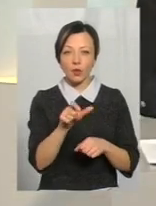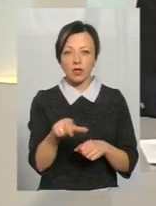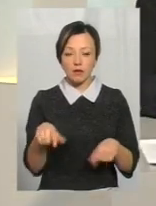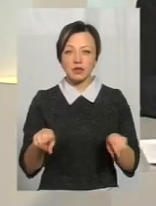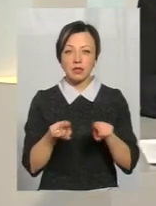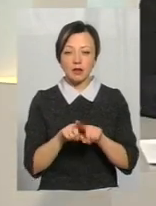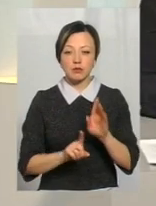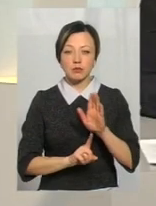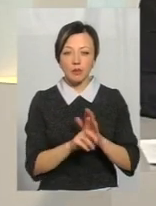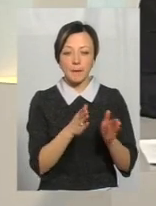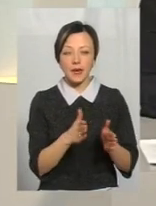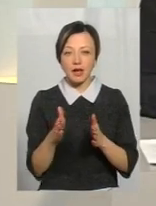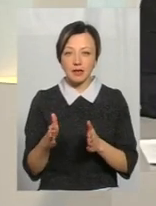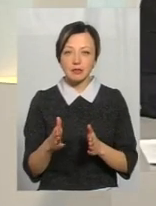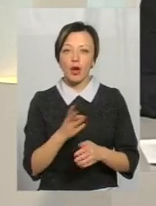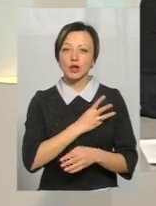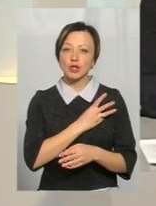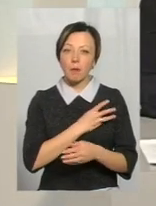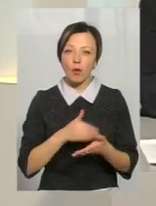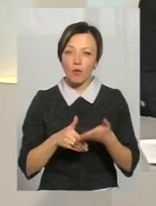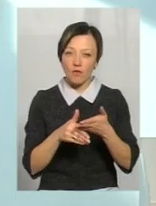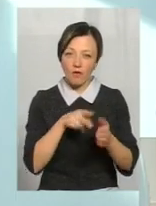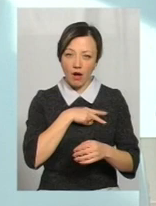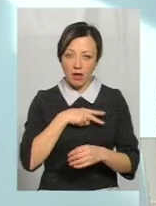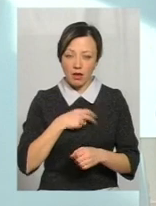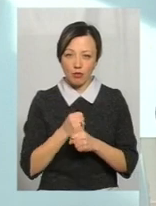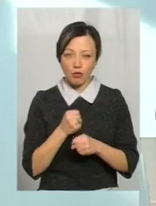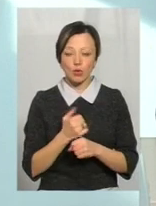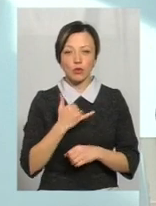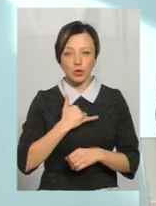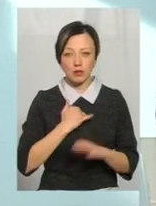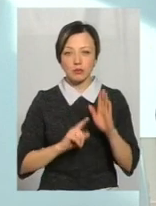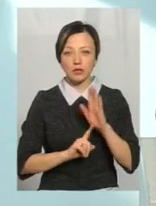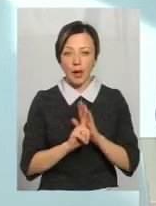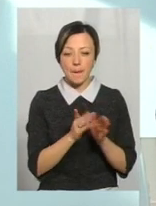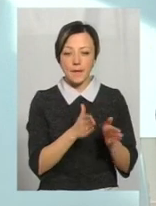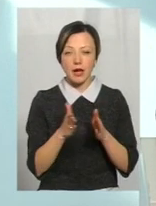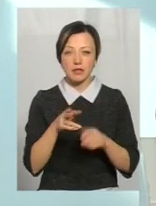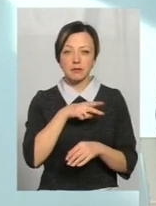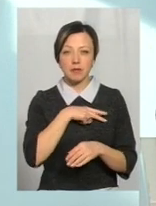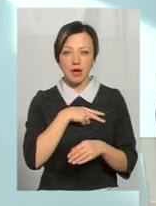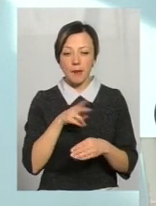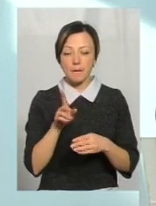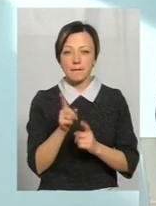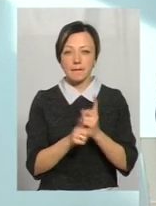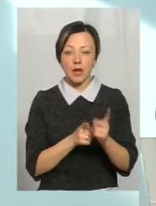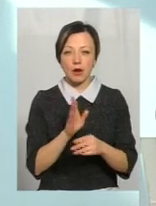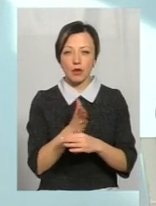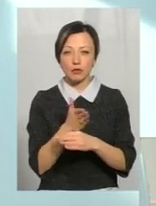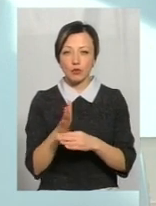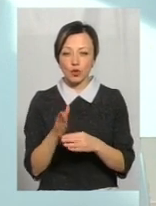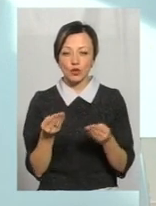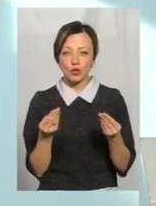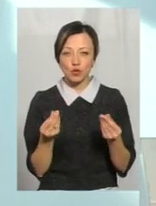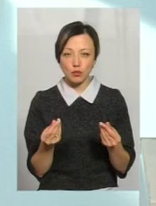і запущено механізм стимулювання їх роботи. Так, механізм стимулювання в нас запущений. Це перерозподіл тої